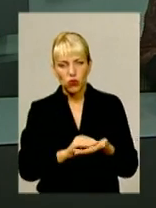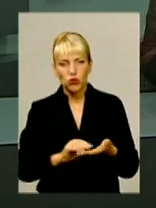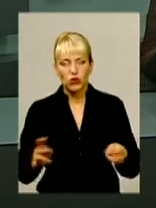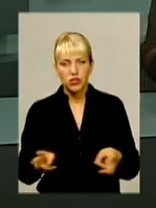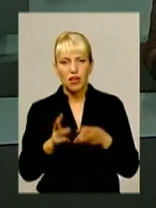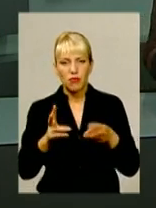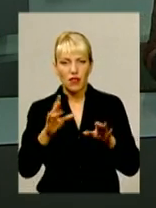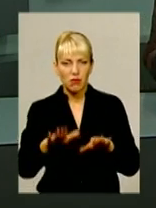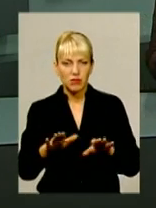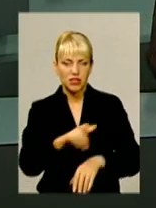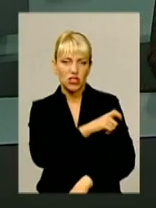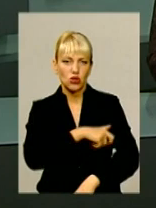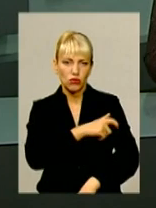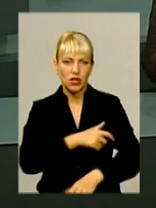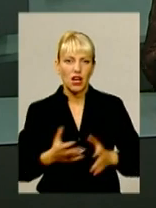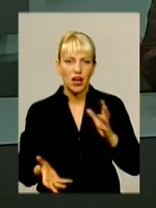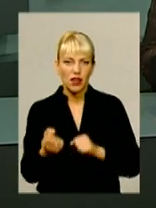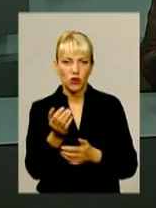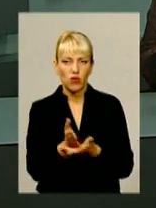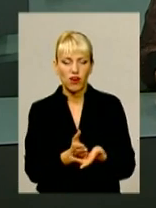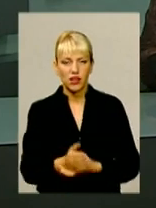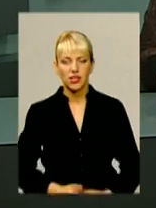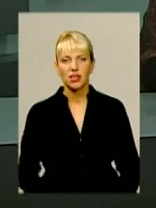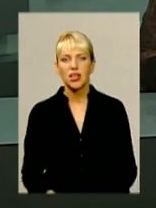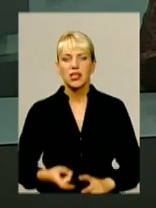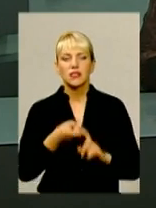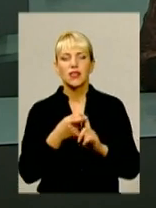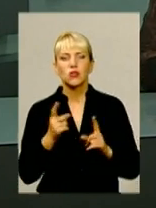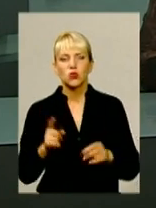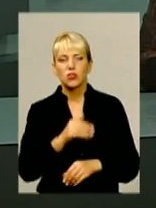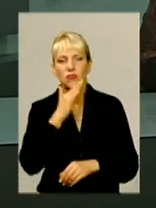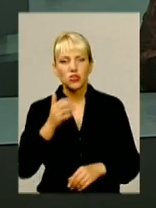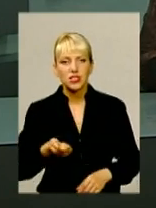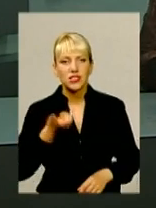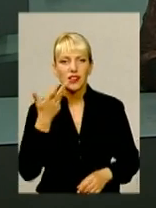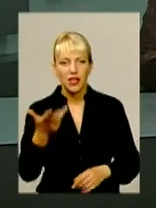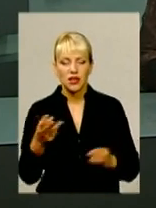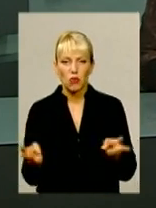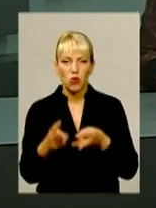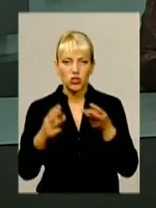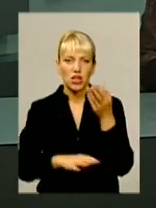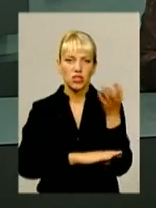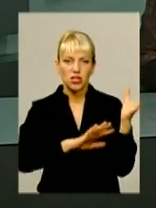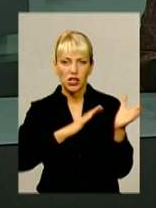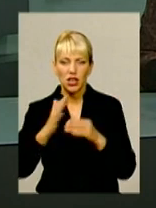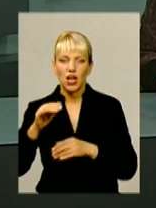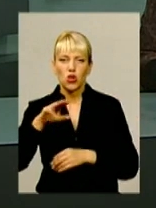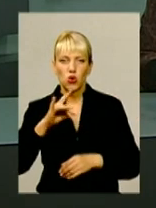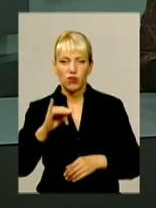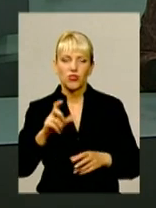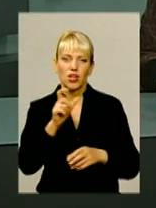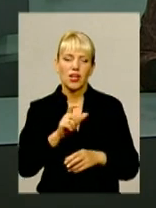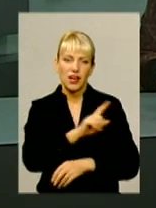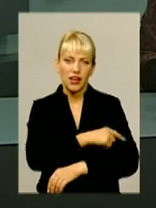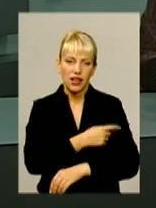залишалися чергувати рятувальники. У зв'язку з численними пожежами лісів і торфовищ лікарі радять обмежити перебування